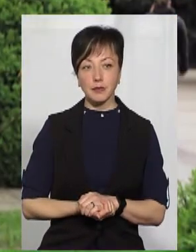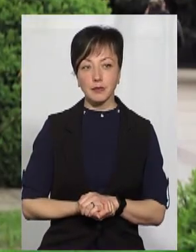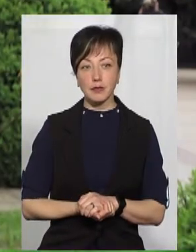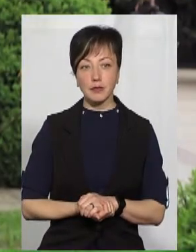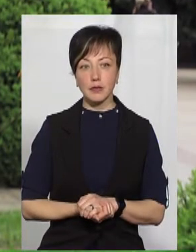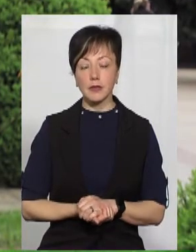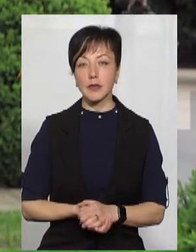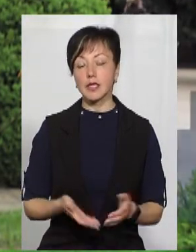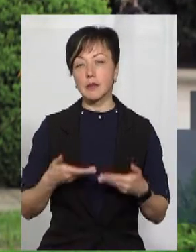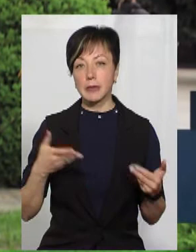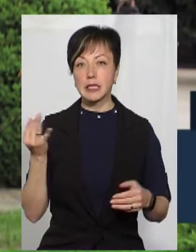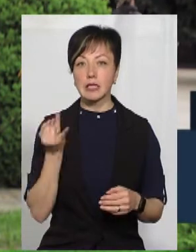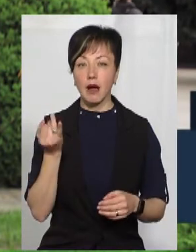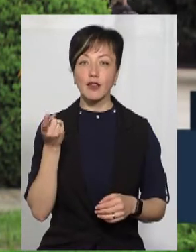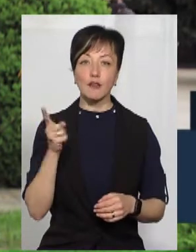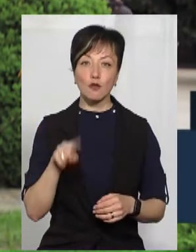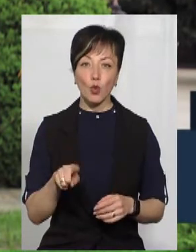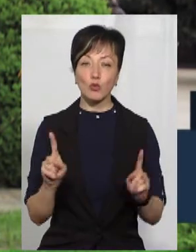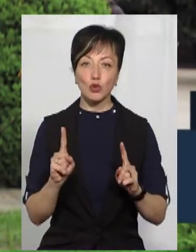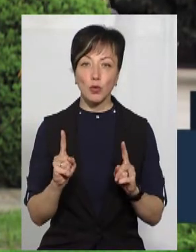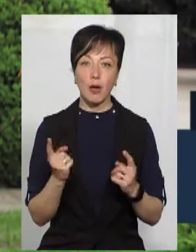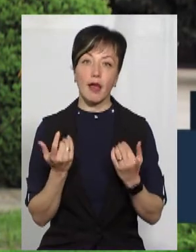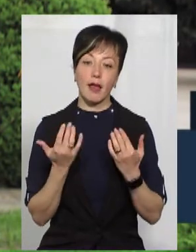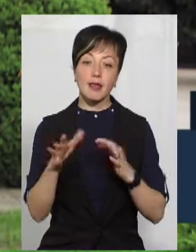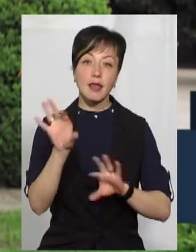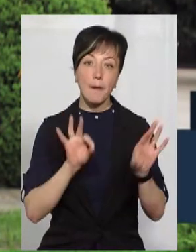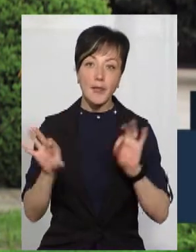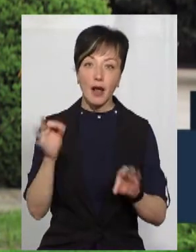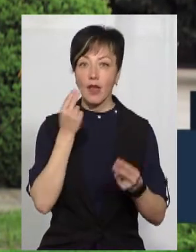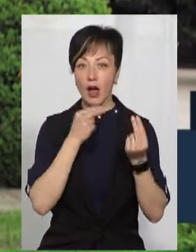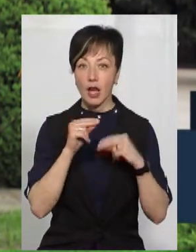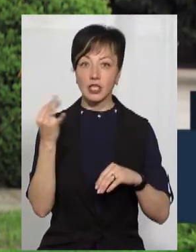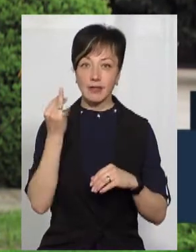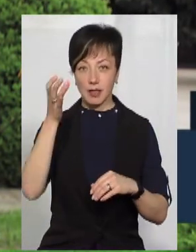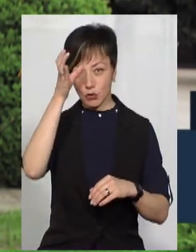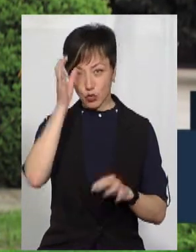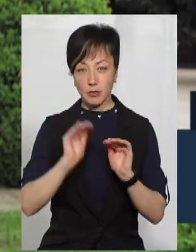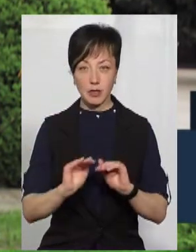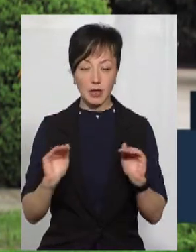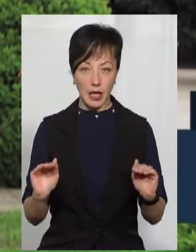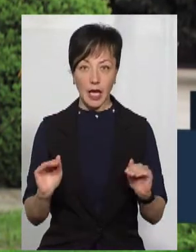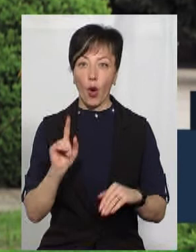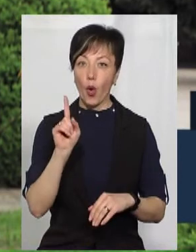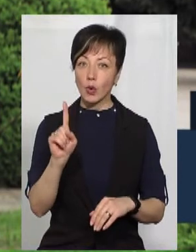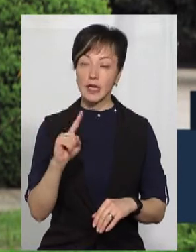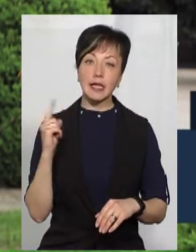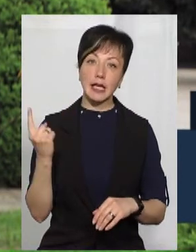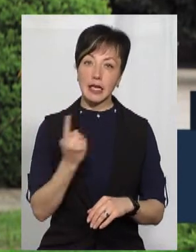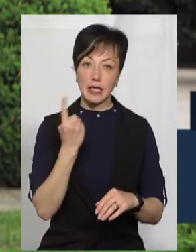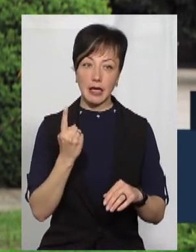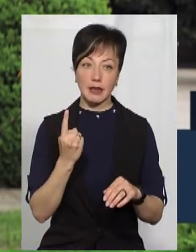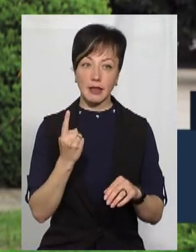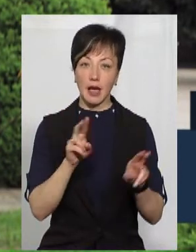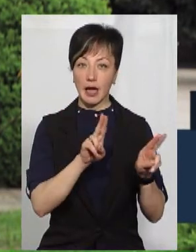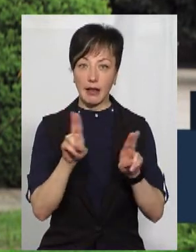Ми зацікавлені в тому, щоб набрати найкращих, найцікавіших, найрозумніших дітей. І один єдиний критерій, який нас